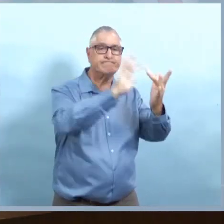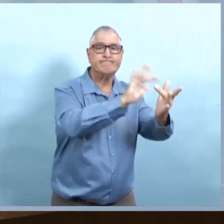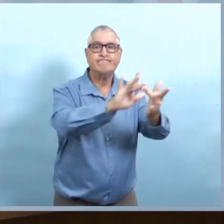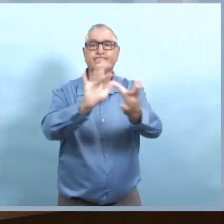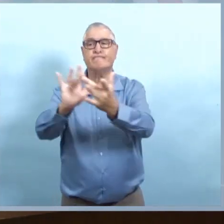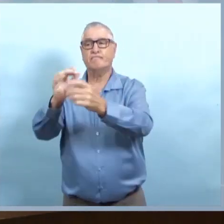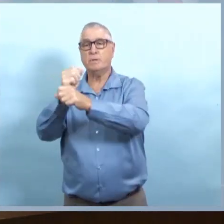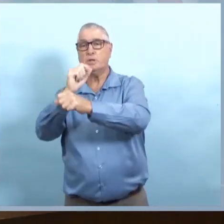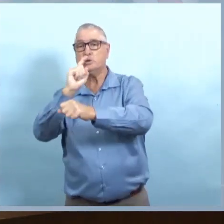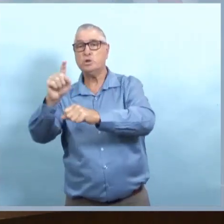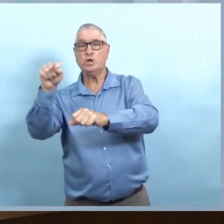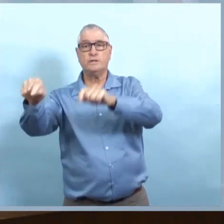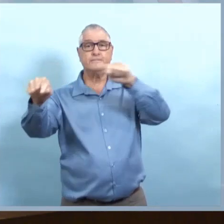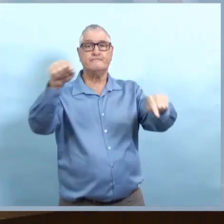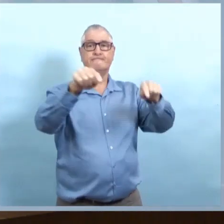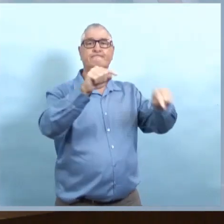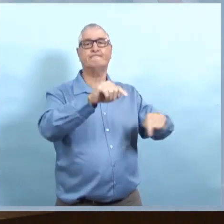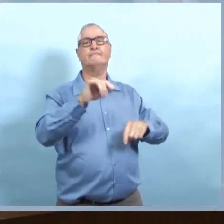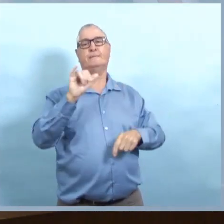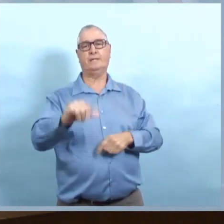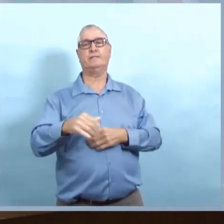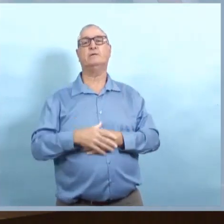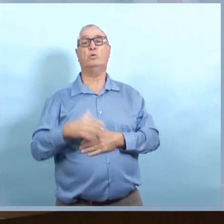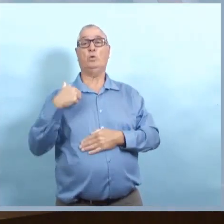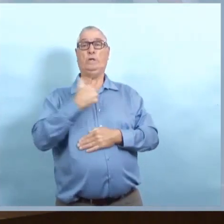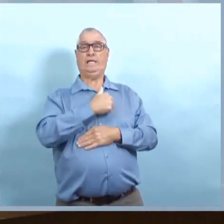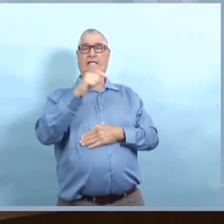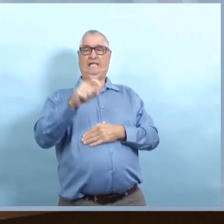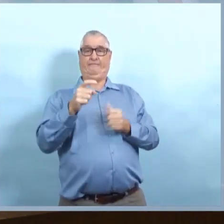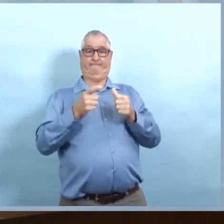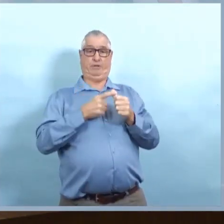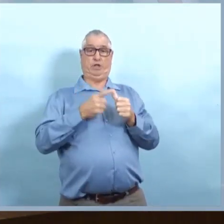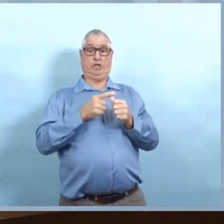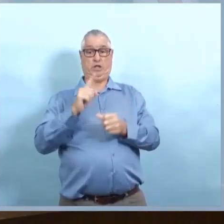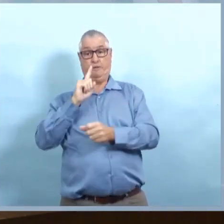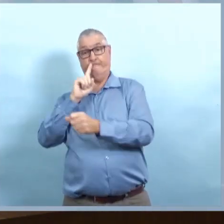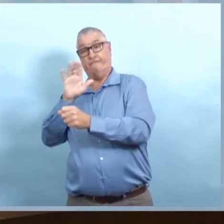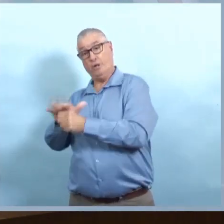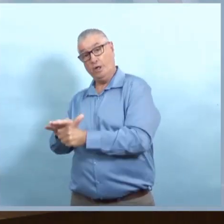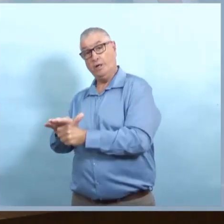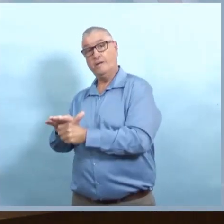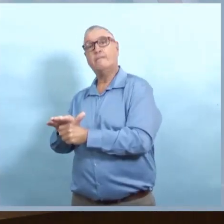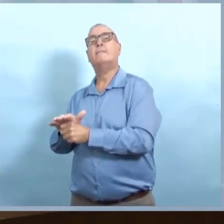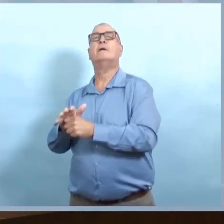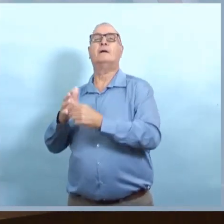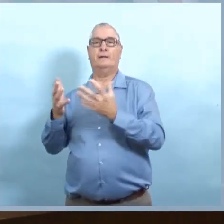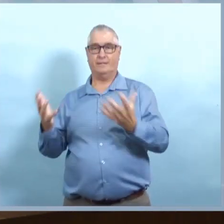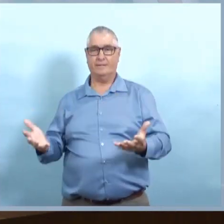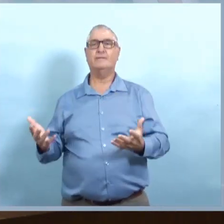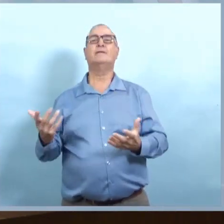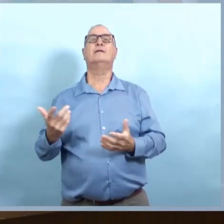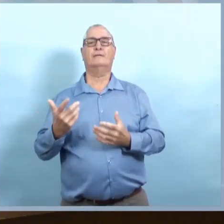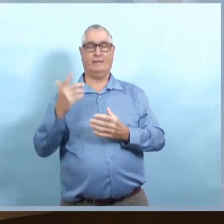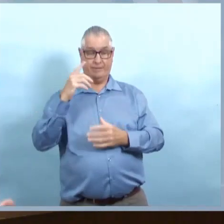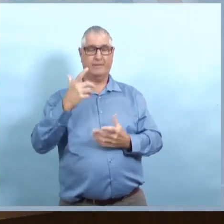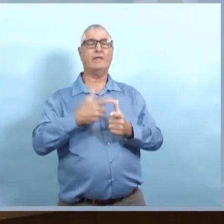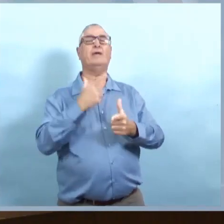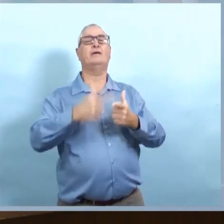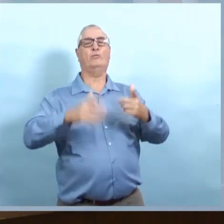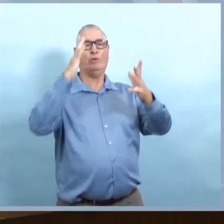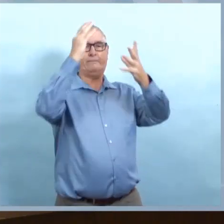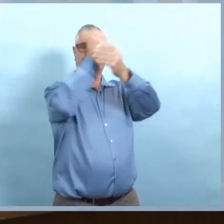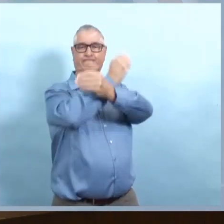et donc immédiatement après l'obtention du résultat, les cas ont été identifiés, la recherche du contact a été entamée et les gens ont été mis en isolement,